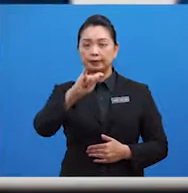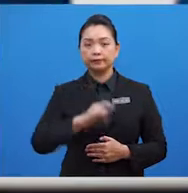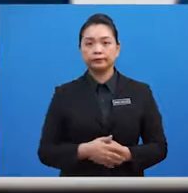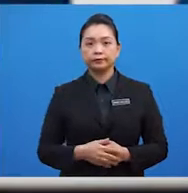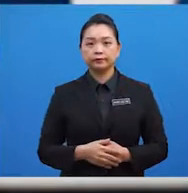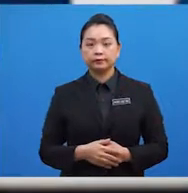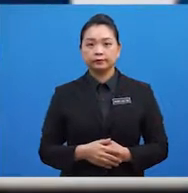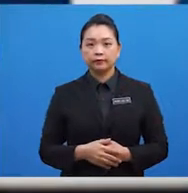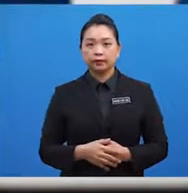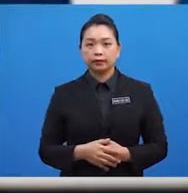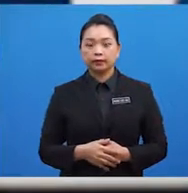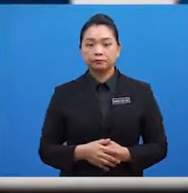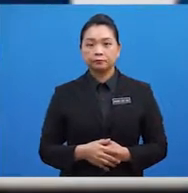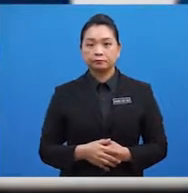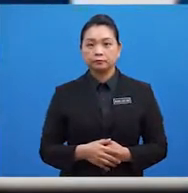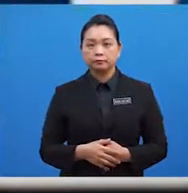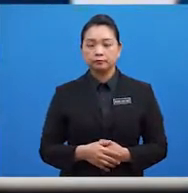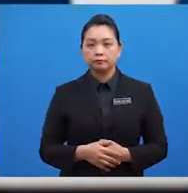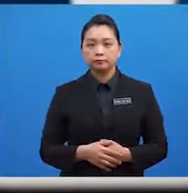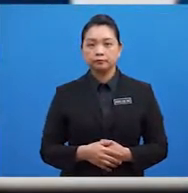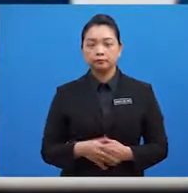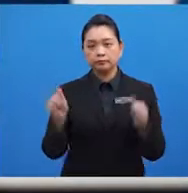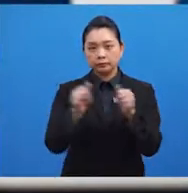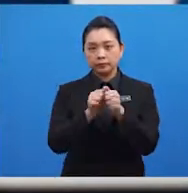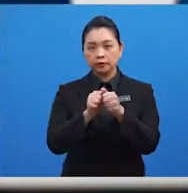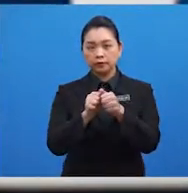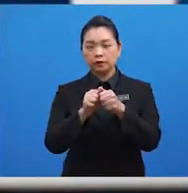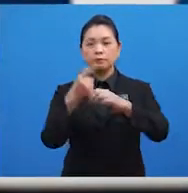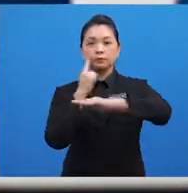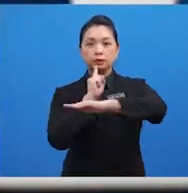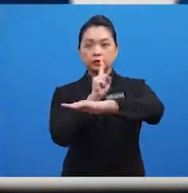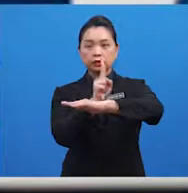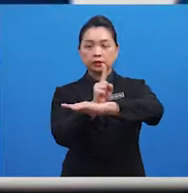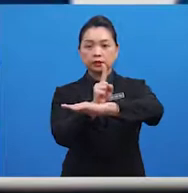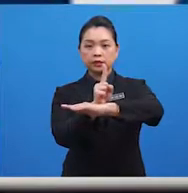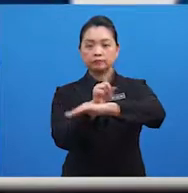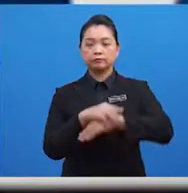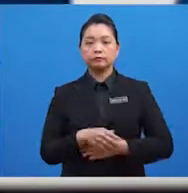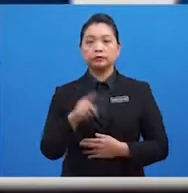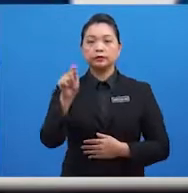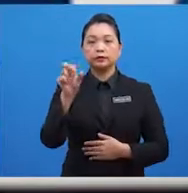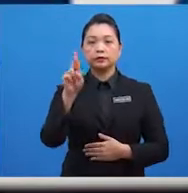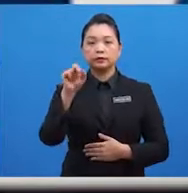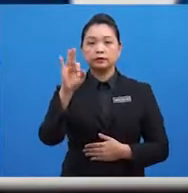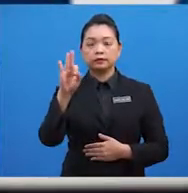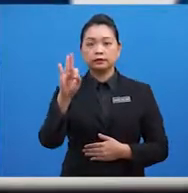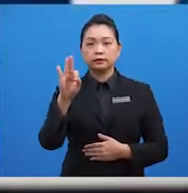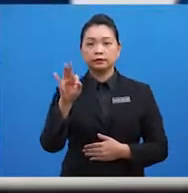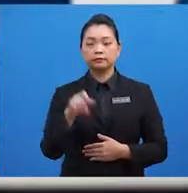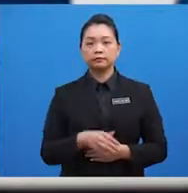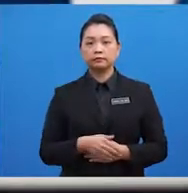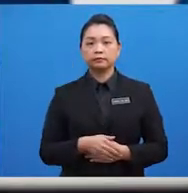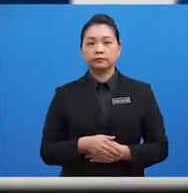Selain itu, melalui perjanjian skim keutamaan tarif sama rata berkesan,